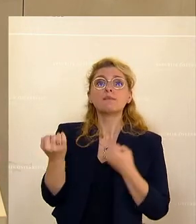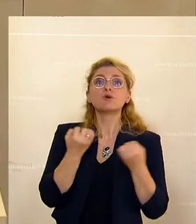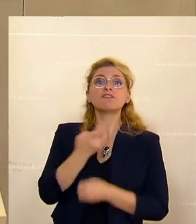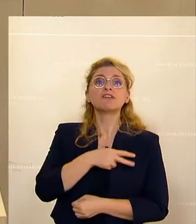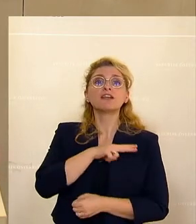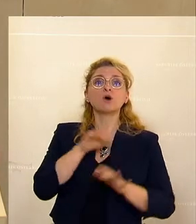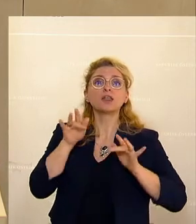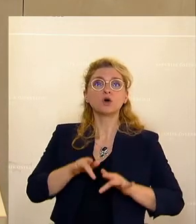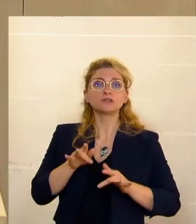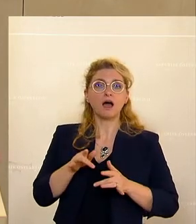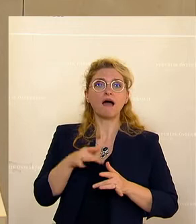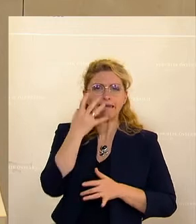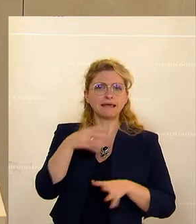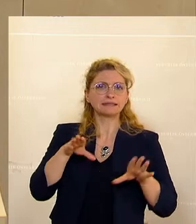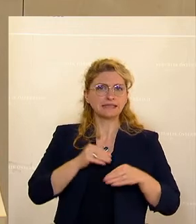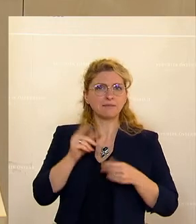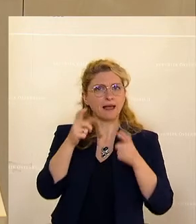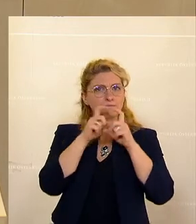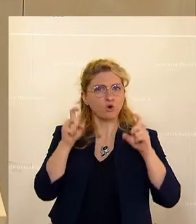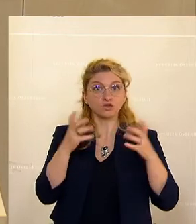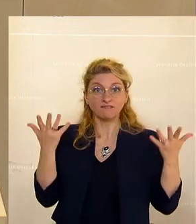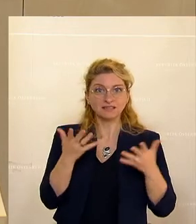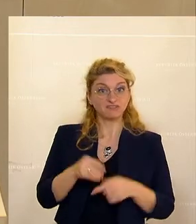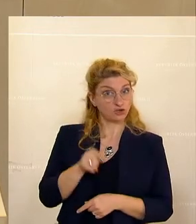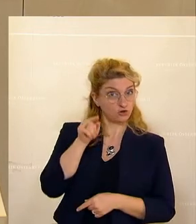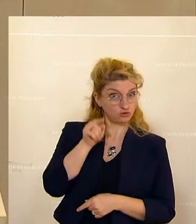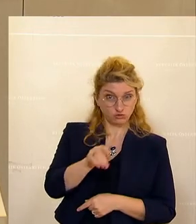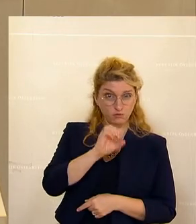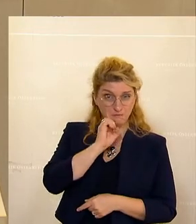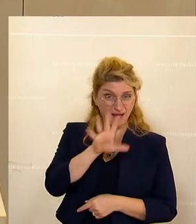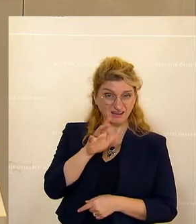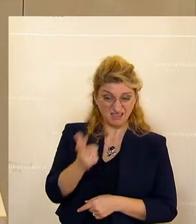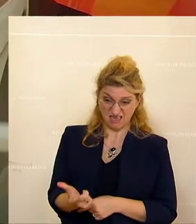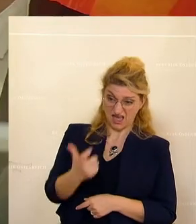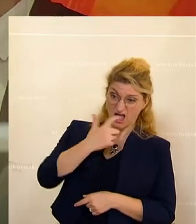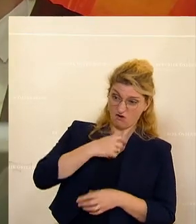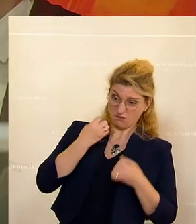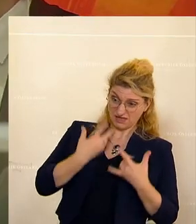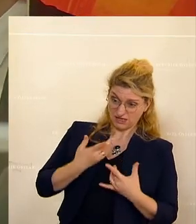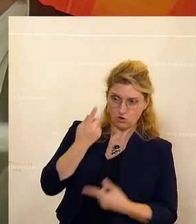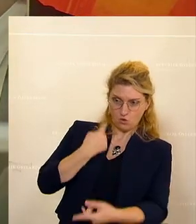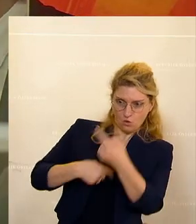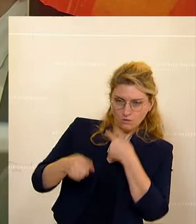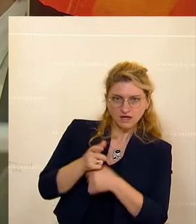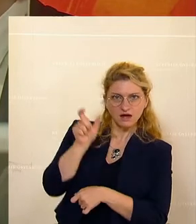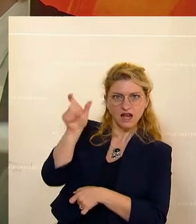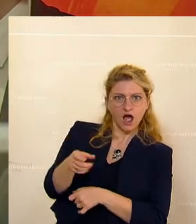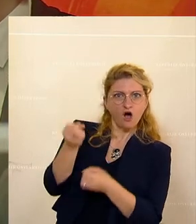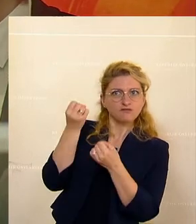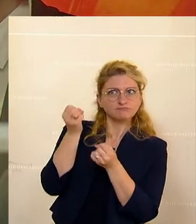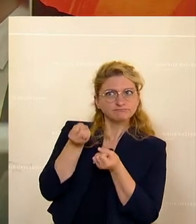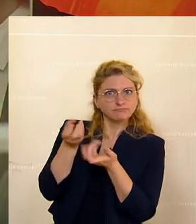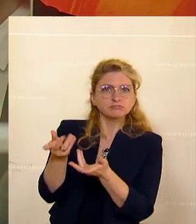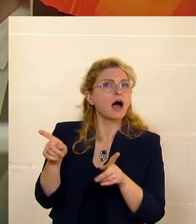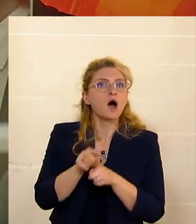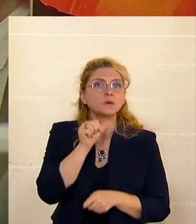Motto ernst nehmen. Was du nicht willst, das man dir tue, das füge auch keinem anderen zu. Und weil